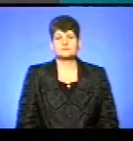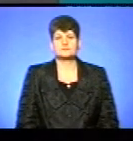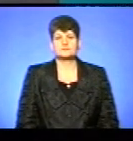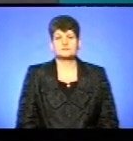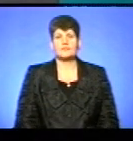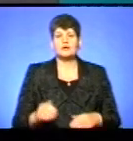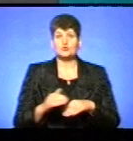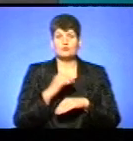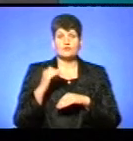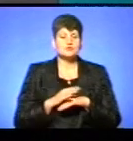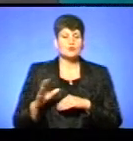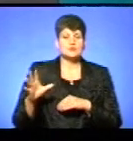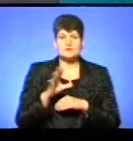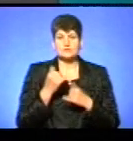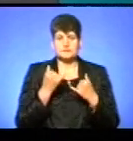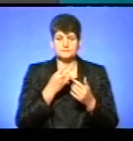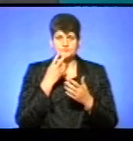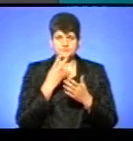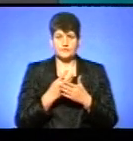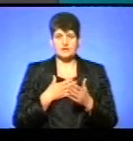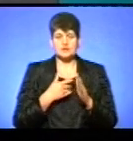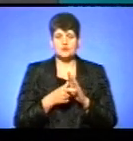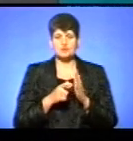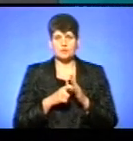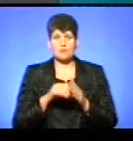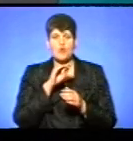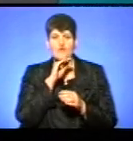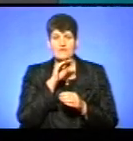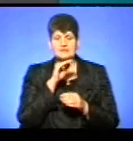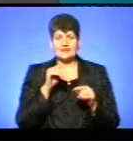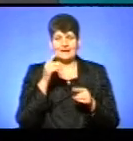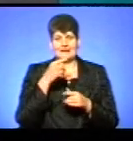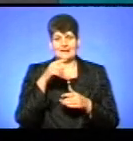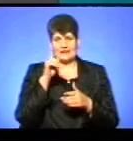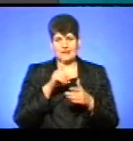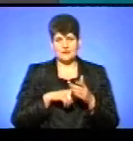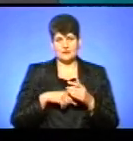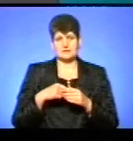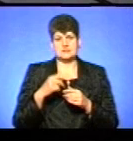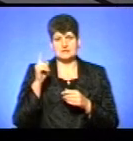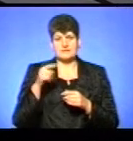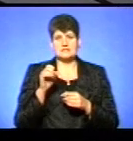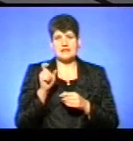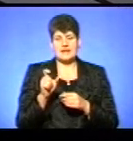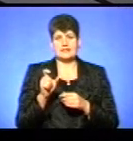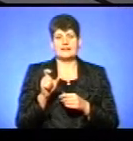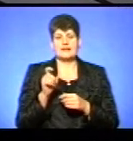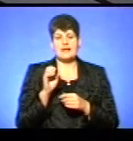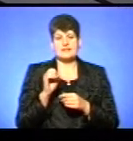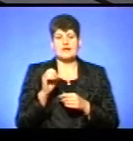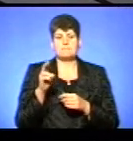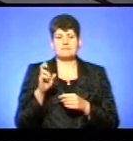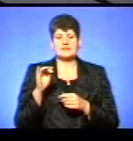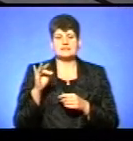Доброго вечора усім, хто до нас приєднався. У нашій студії професор-релігізнавець Елла Бестрицька. Доброго вечора вам. Доброго вечора.